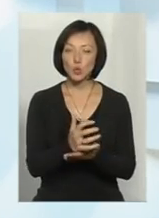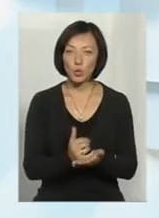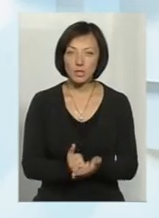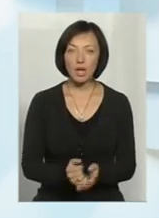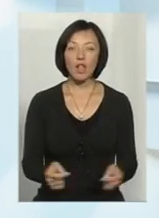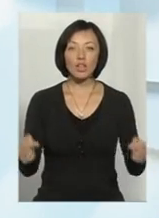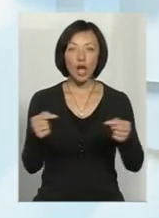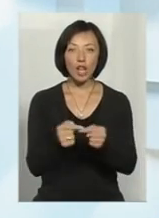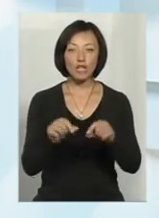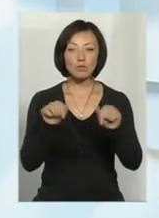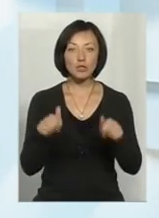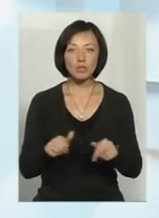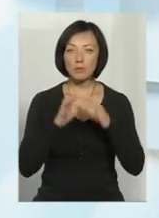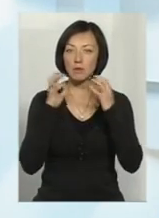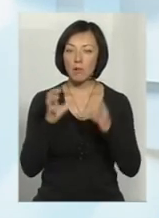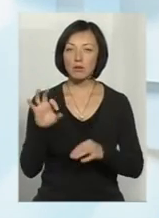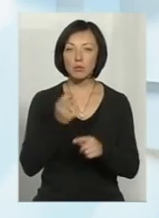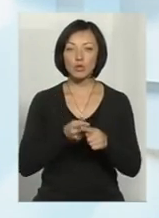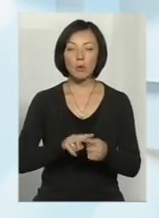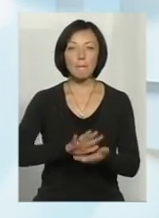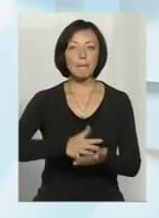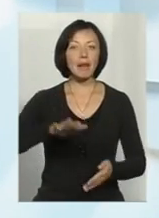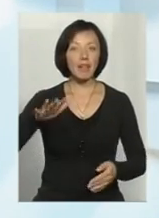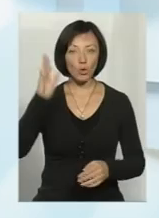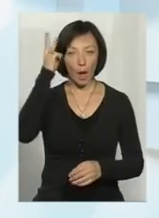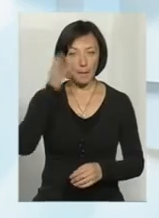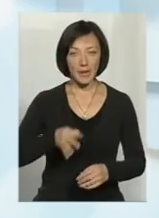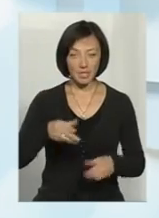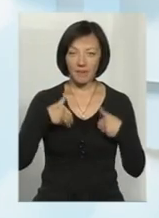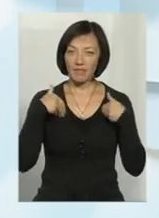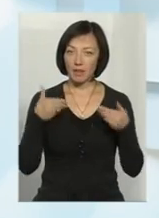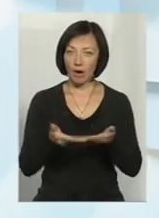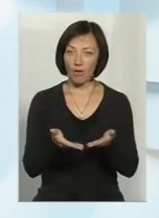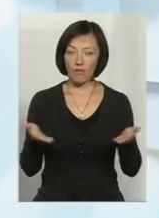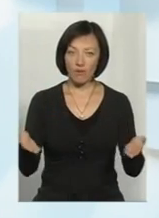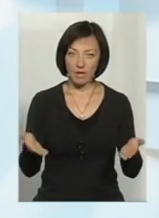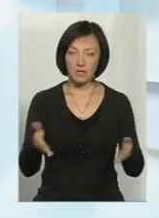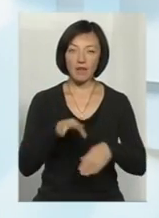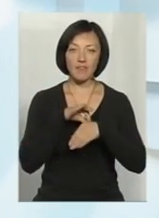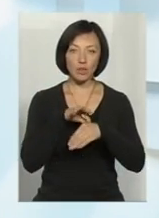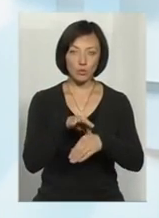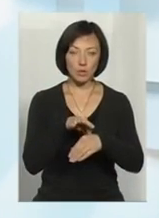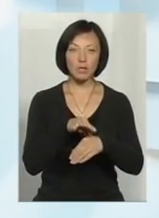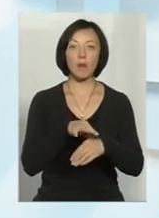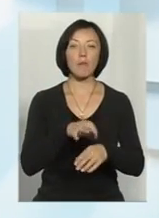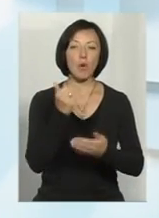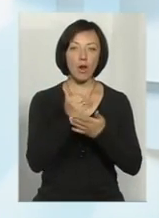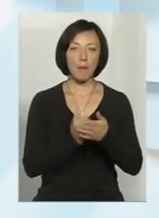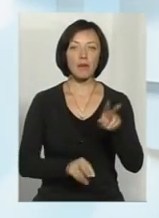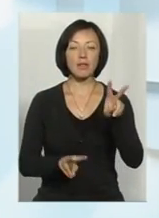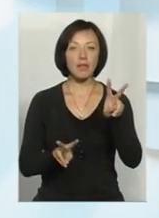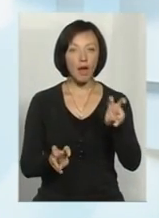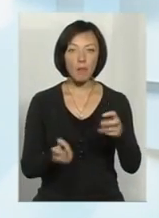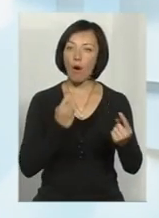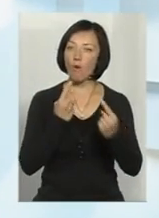дбати про цю перлину Хмельниччини? Вітаю вас, я Анна Бендюх, в прямому ефірі тема. Сьогодні ми